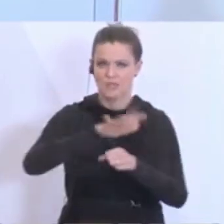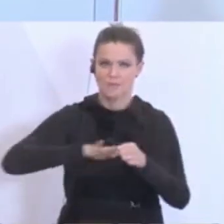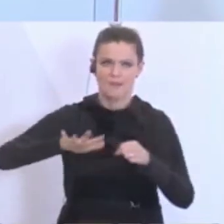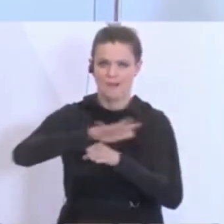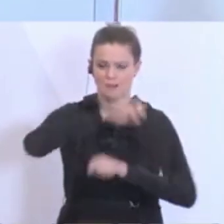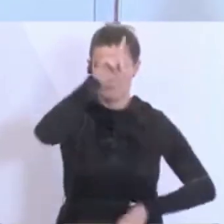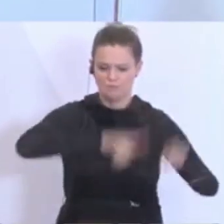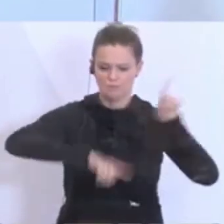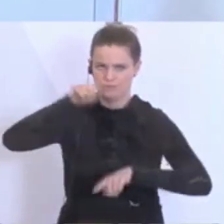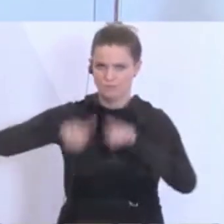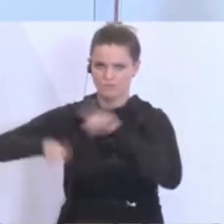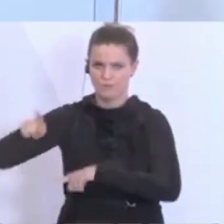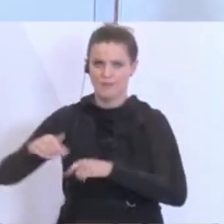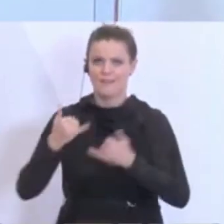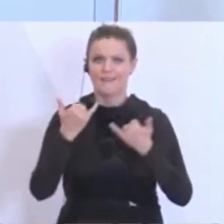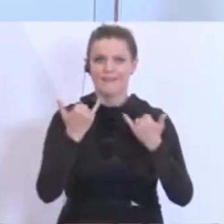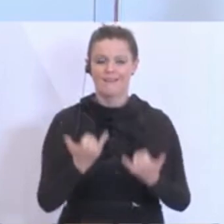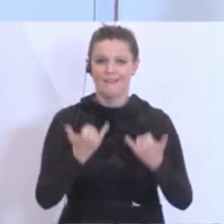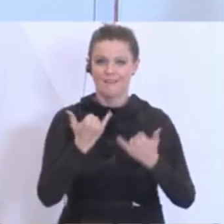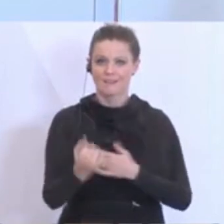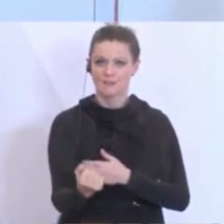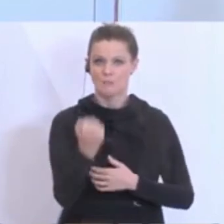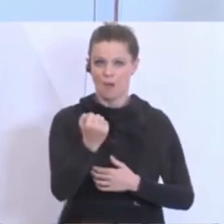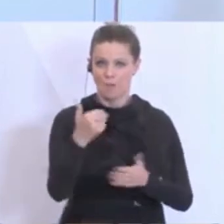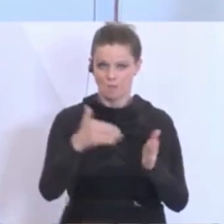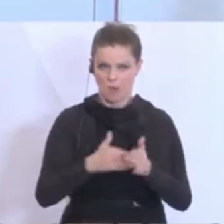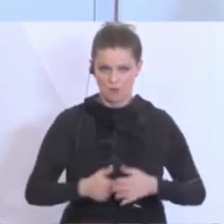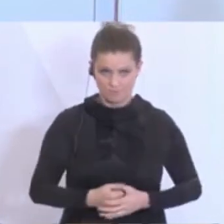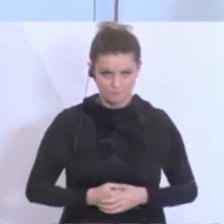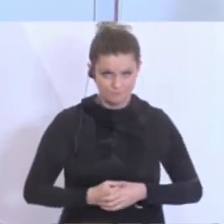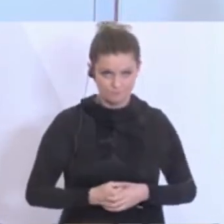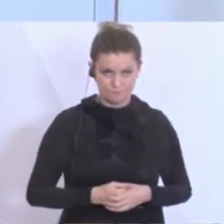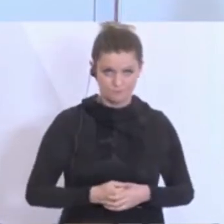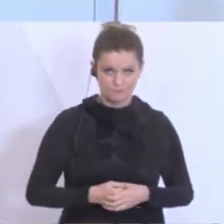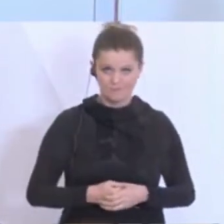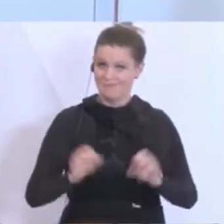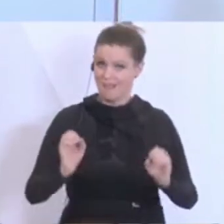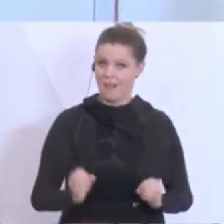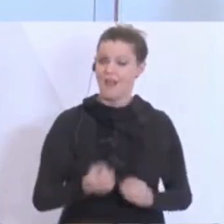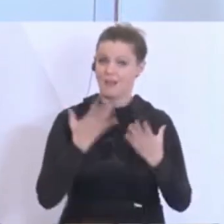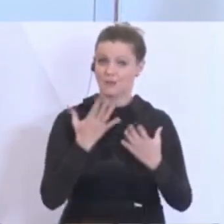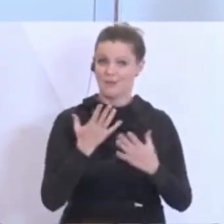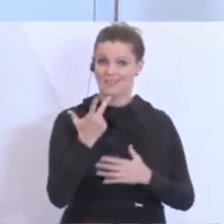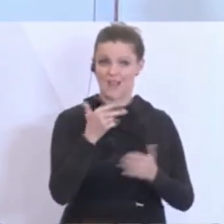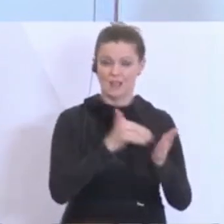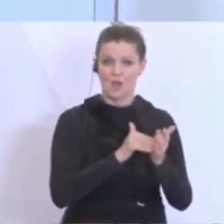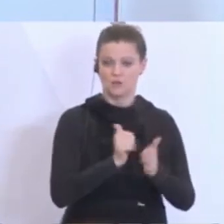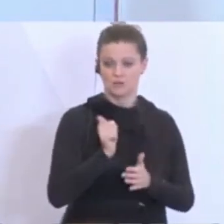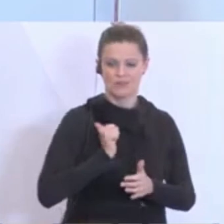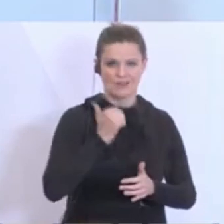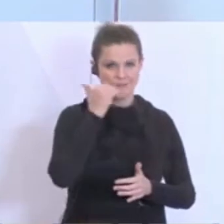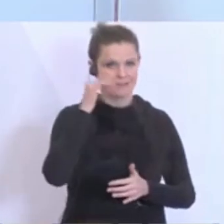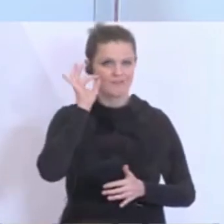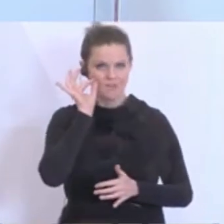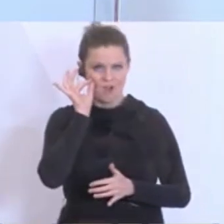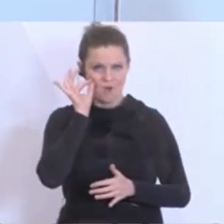Und die geforderte Manpower ist eben so groß. Aktuell sind rund 3.000 Soldatinnen und Soldaten im In- und